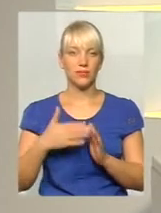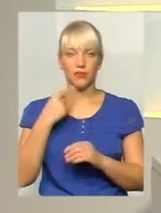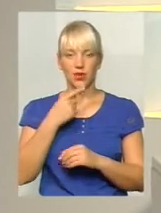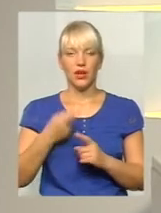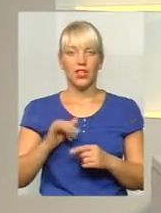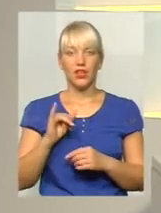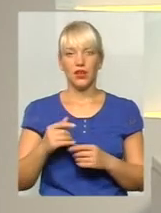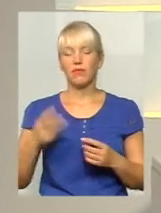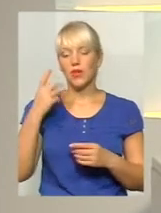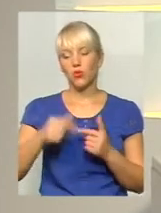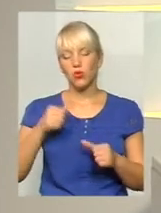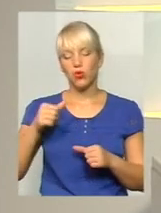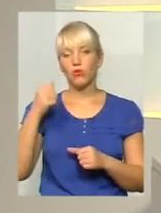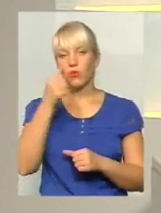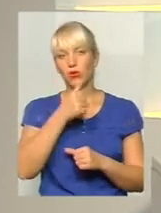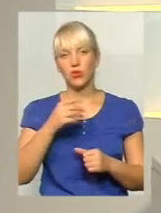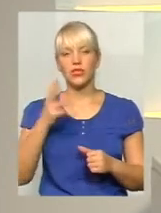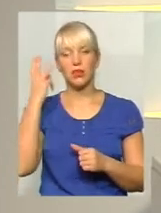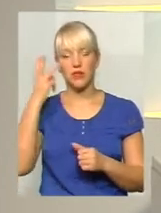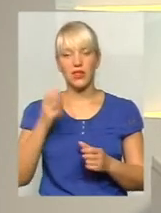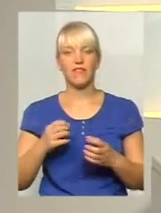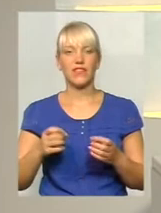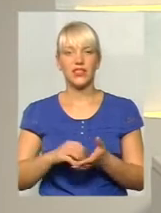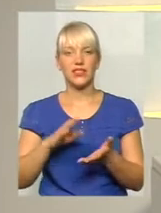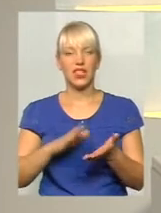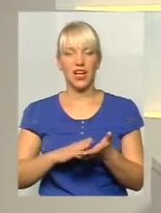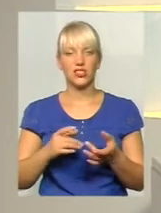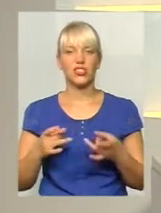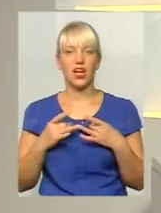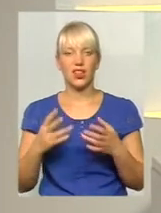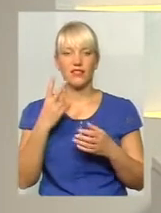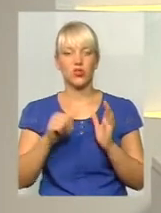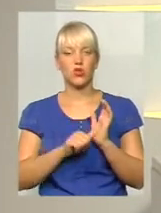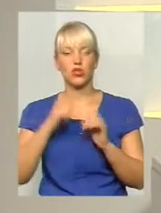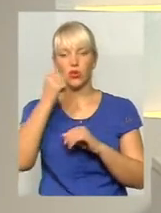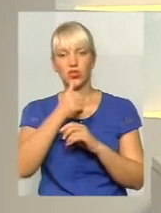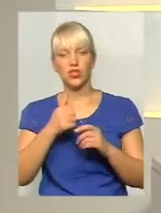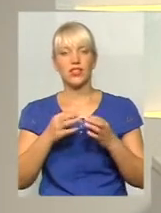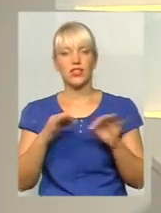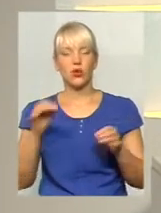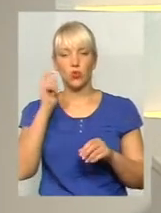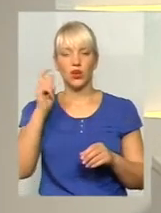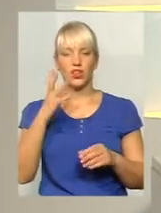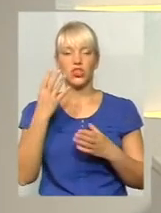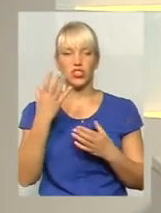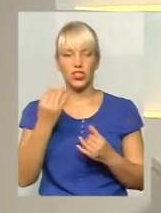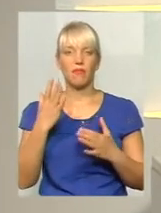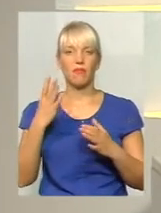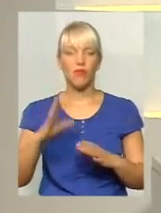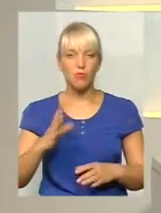тижні Хмельнична не лише відзначала 26-річницею незалежності України, а й був ще один цікавий захід, який, я думаю,